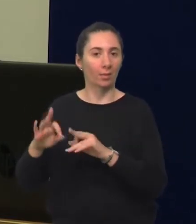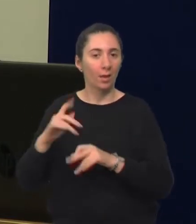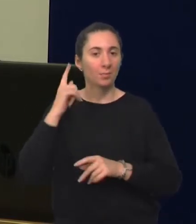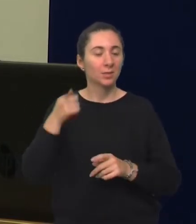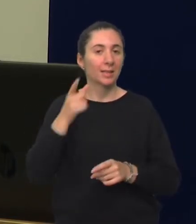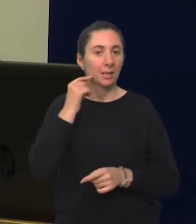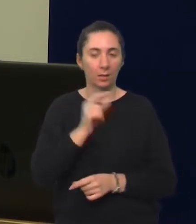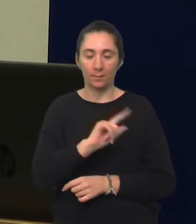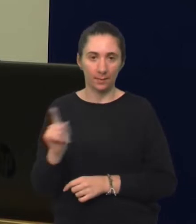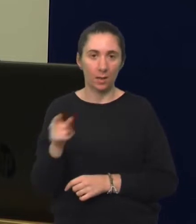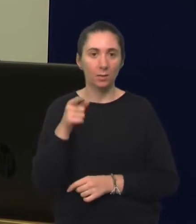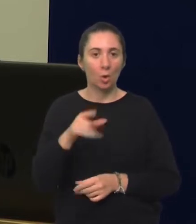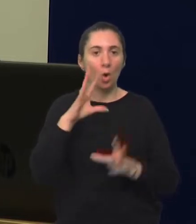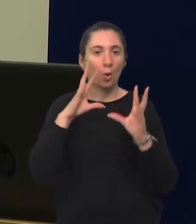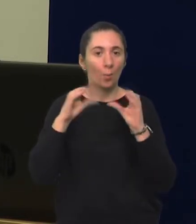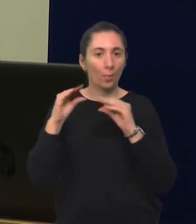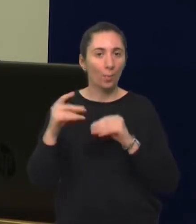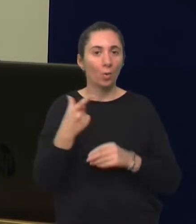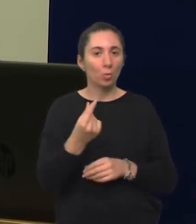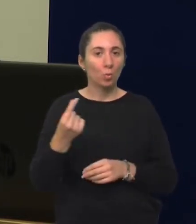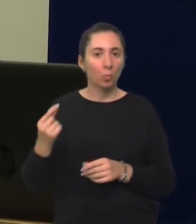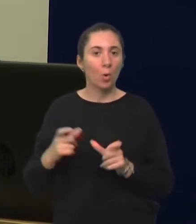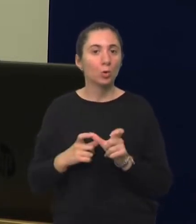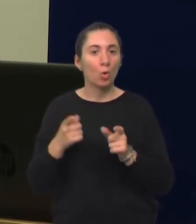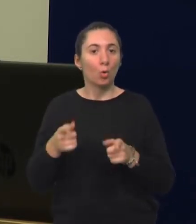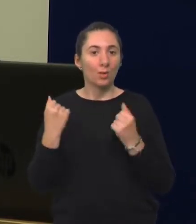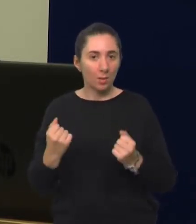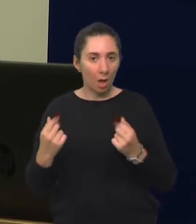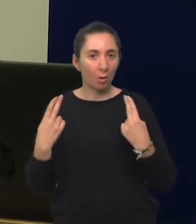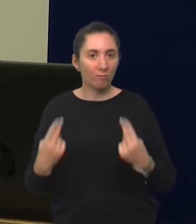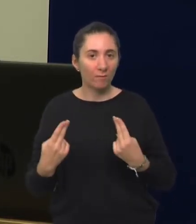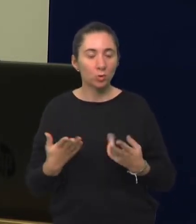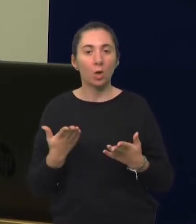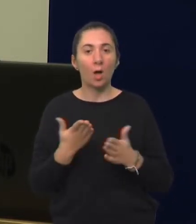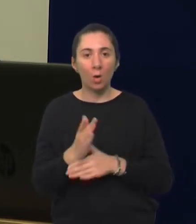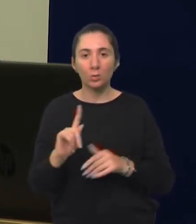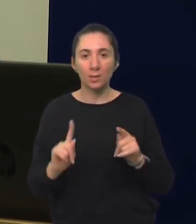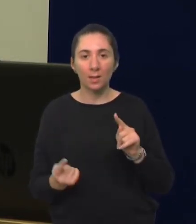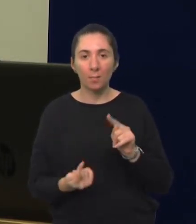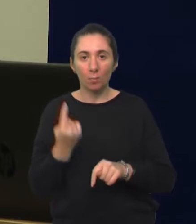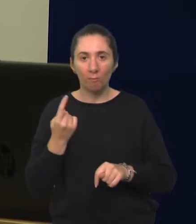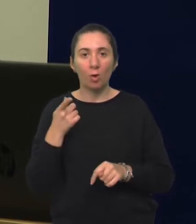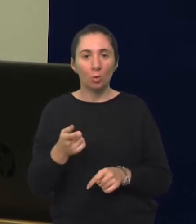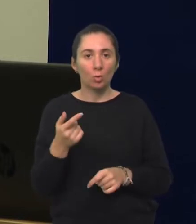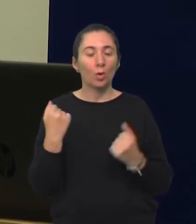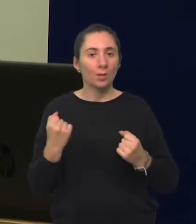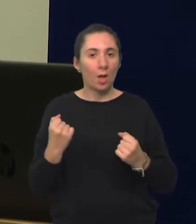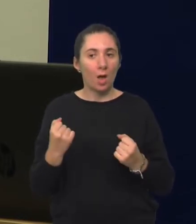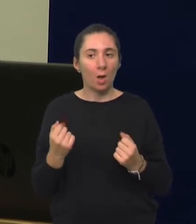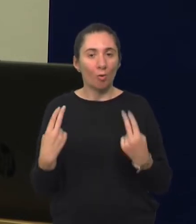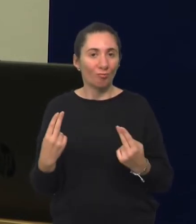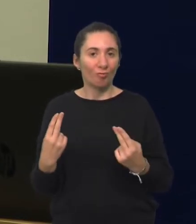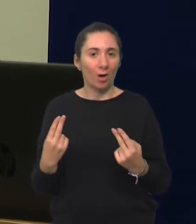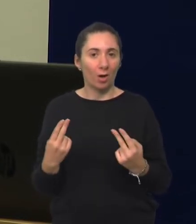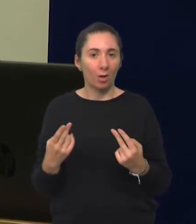To kanoničko brbljanje, dakle ti reduplicirani slogovi, su jako bitni. Kada se ne pojave, to je jedan jako bitan signal